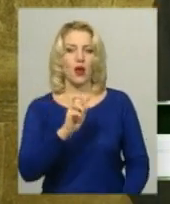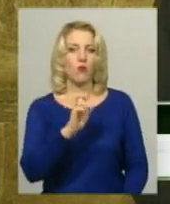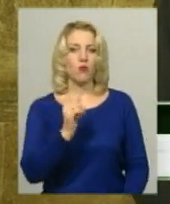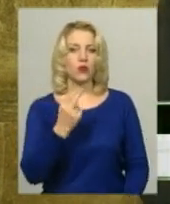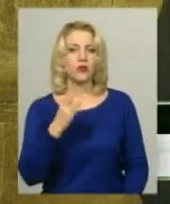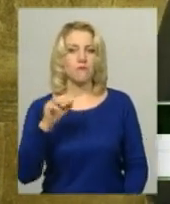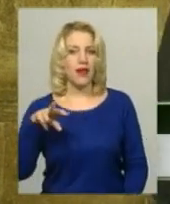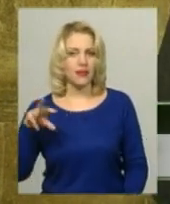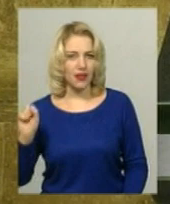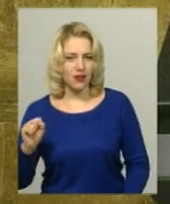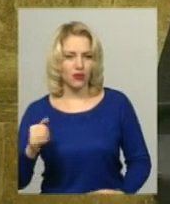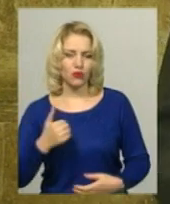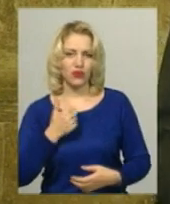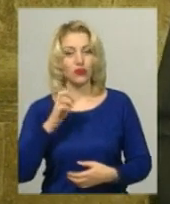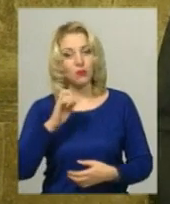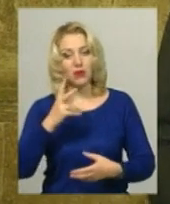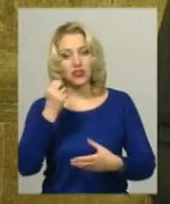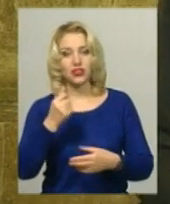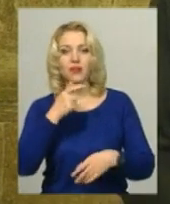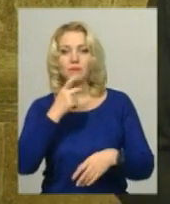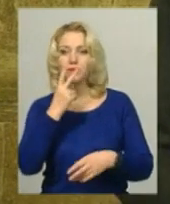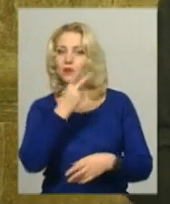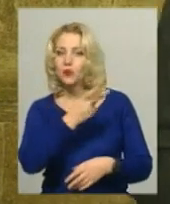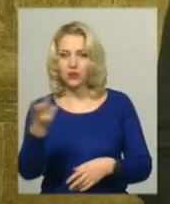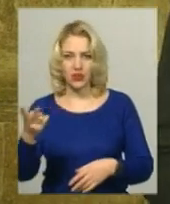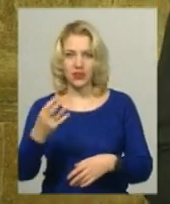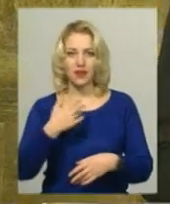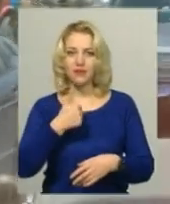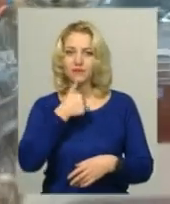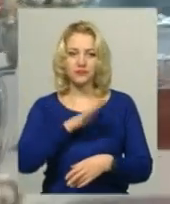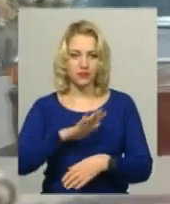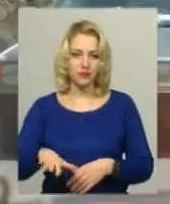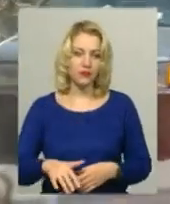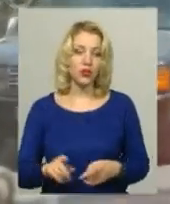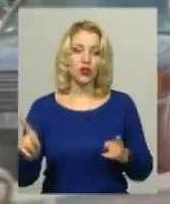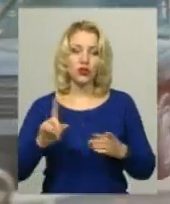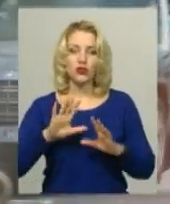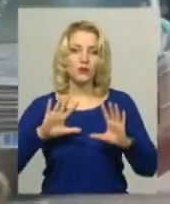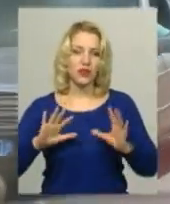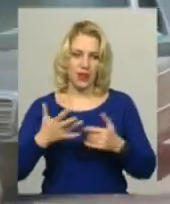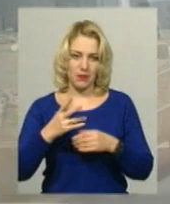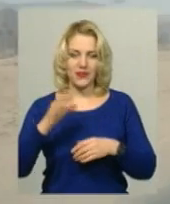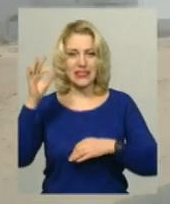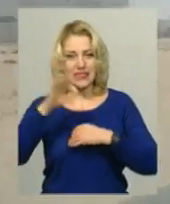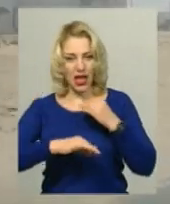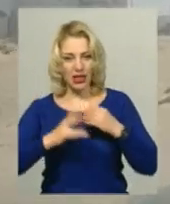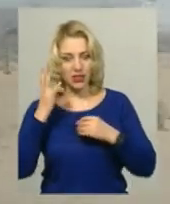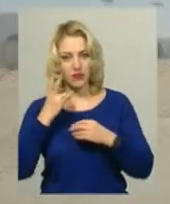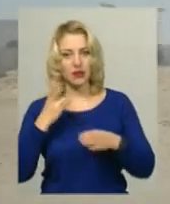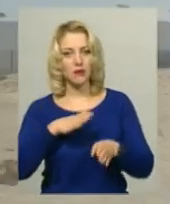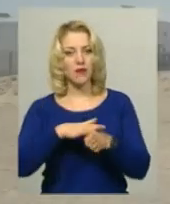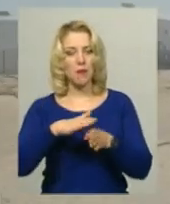одновмисно, щоб хотілося повернути, щоб були якісь нові місця, куди хочеться повернутися. Щоб не трапилося в Західній Африці, потрібно